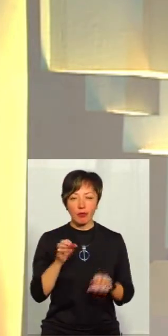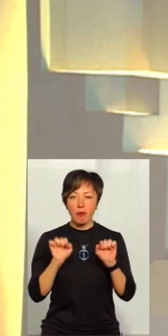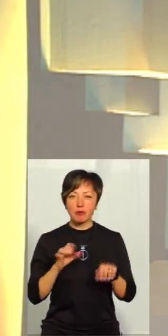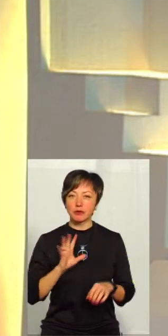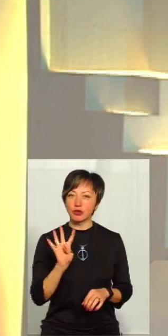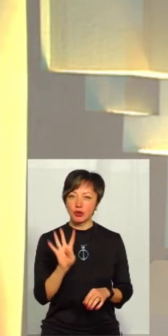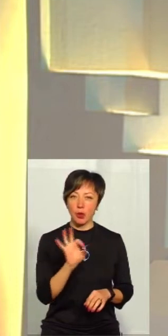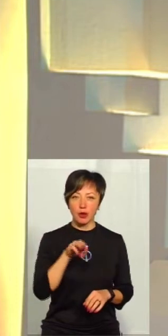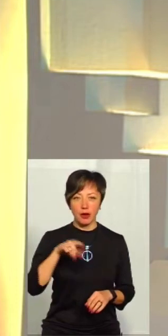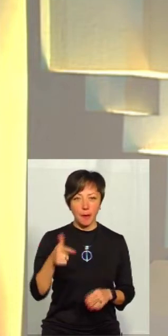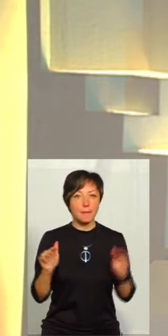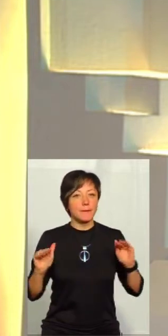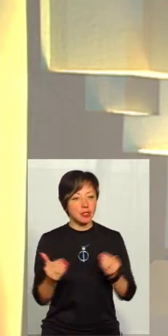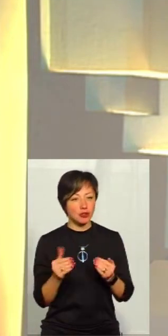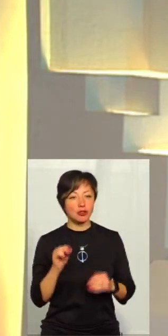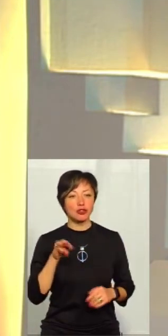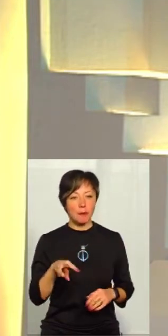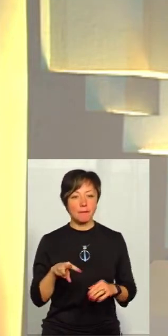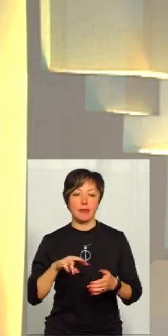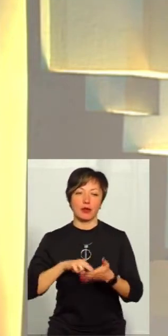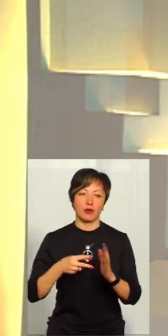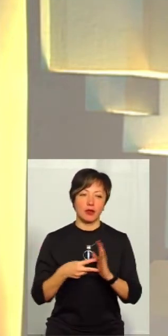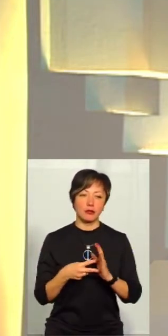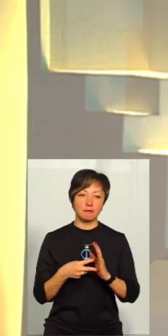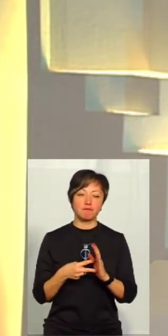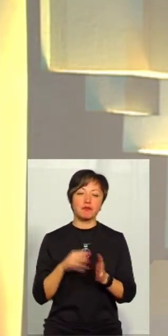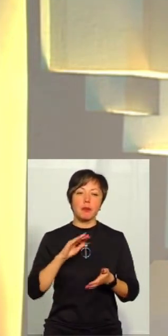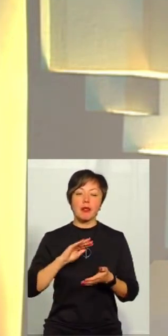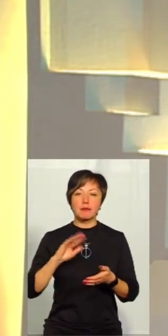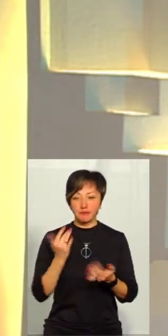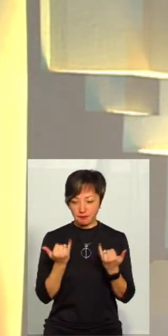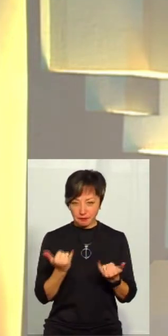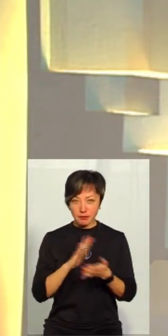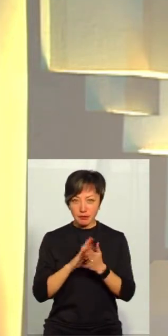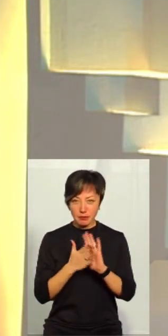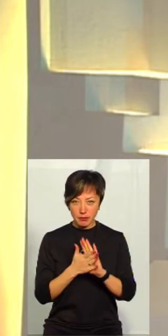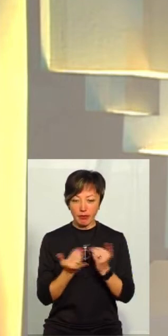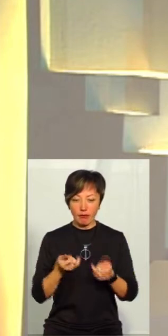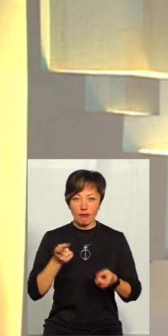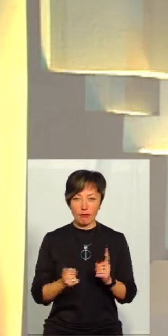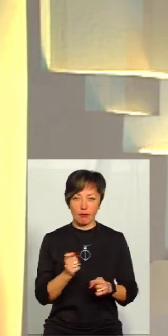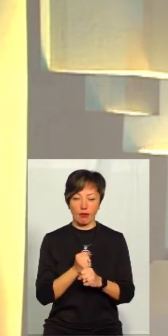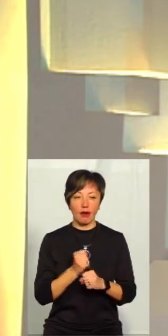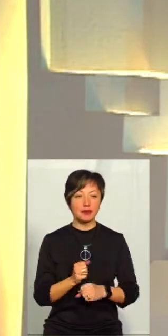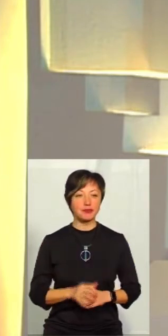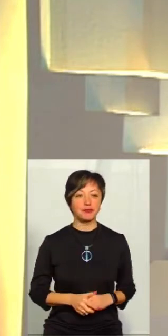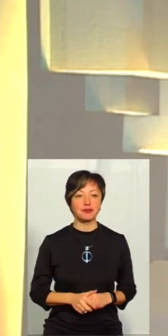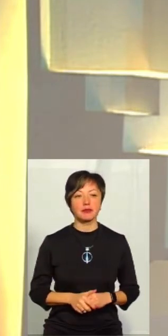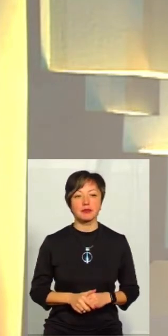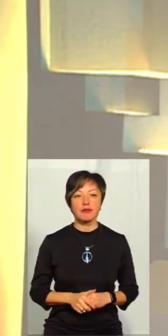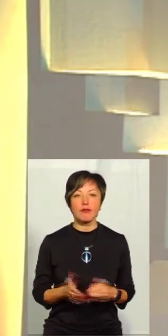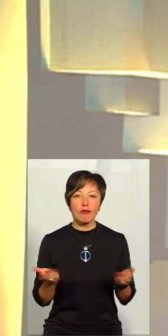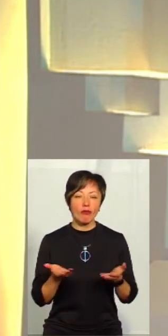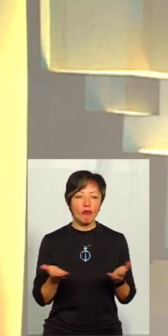'єднаних територіальних громади менше, ніж планувалося у перспективному плані, який є нині діючим. Яких